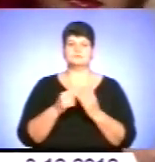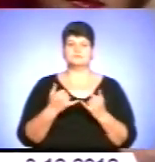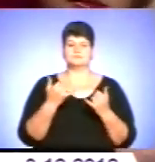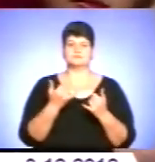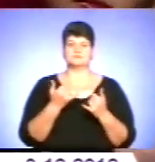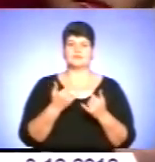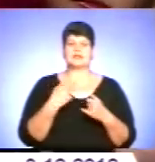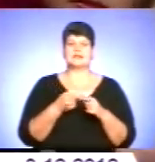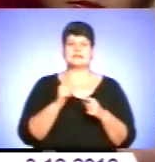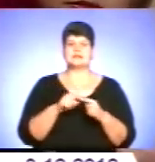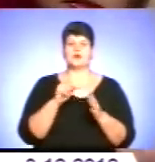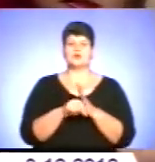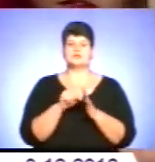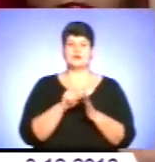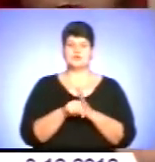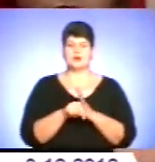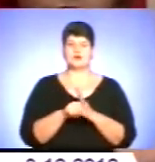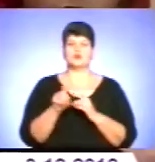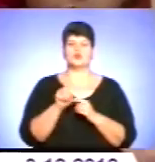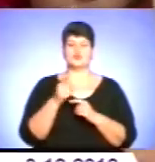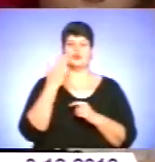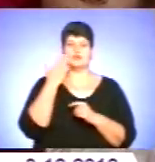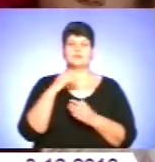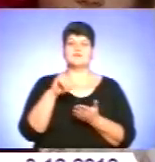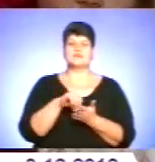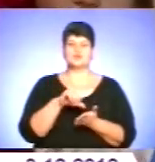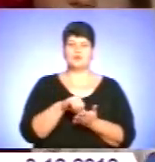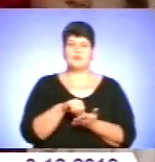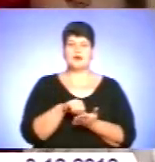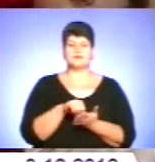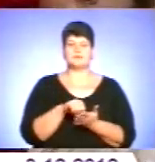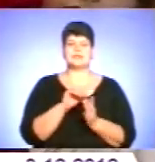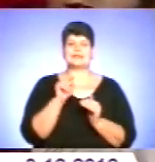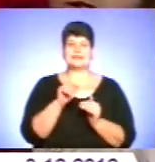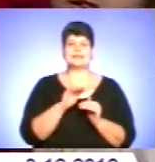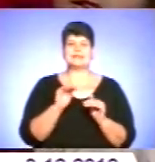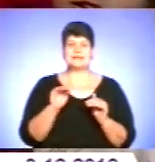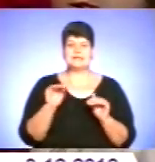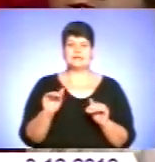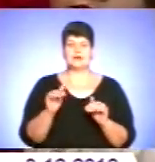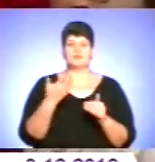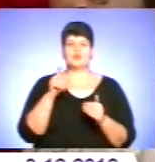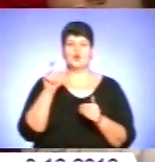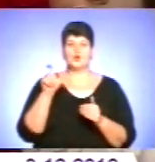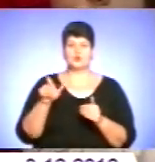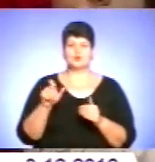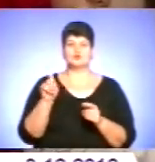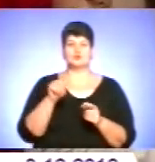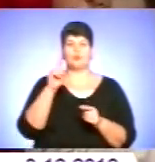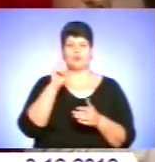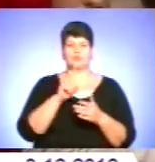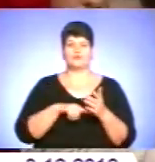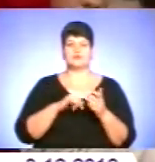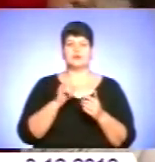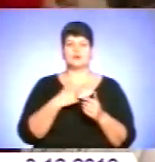Це для мене означає, що коли ми виступаємо, щоб ці діти або ці люди, вони щоб повірили